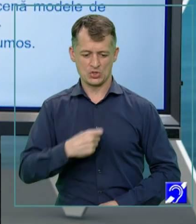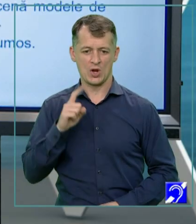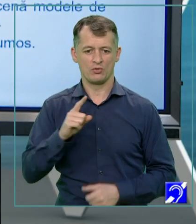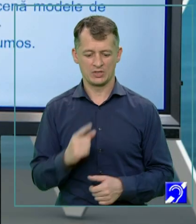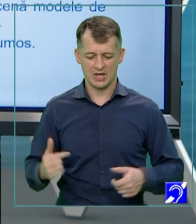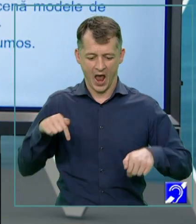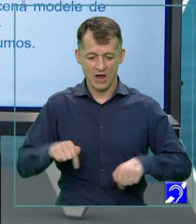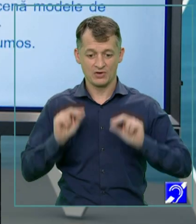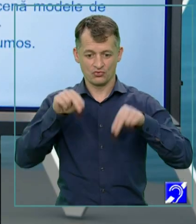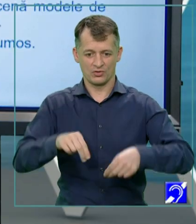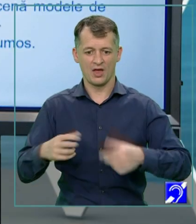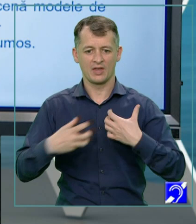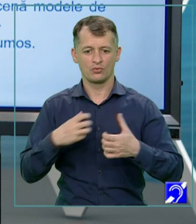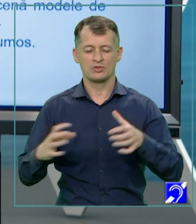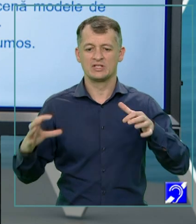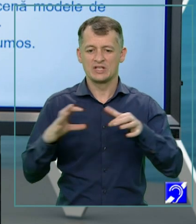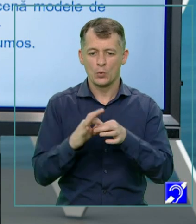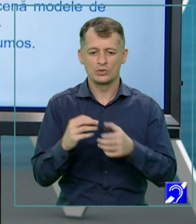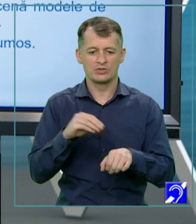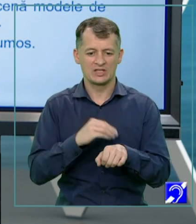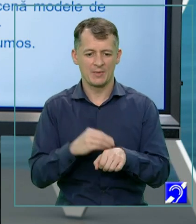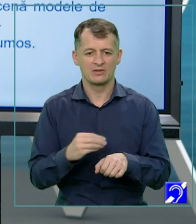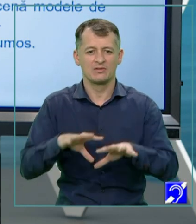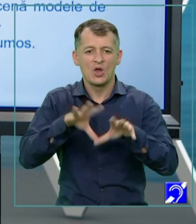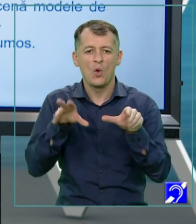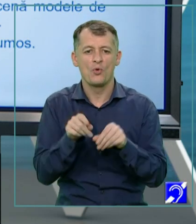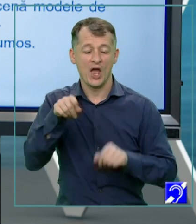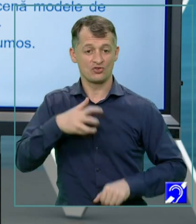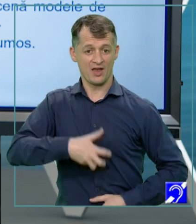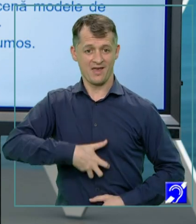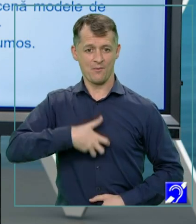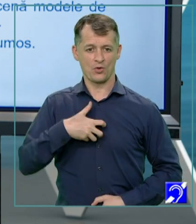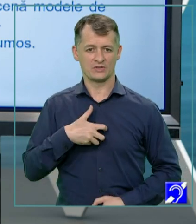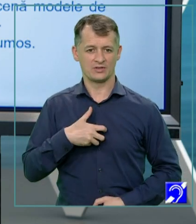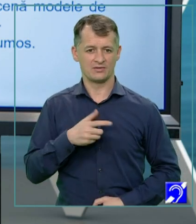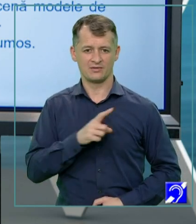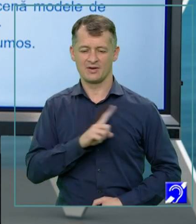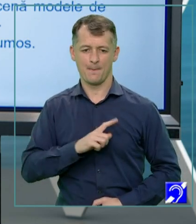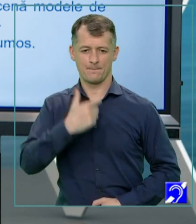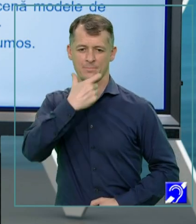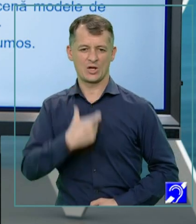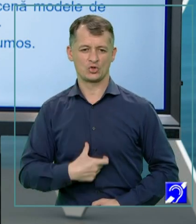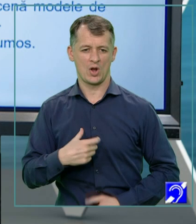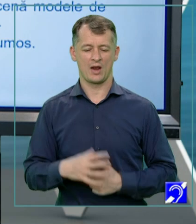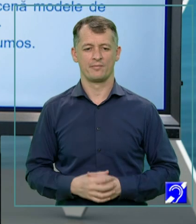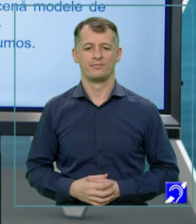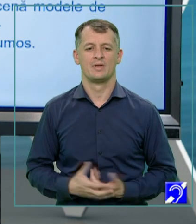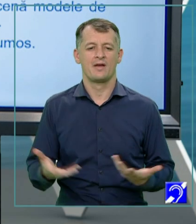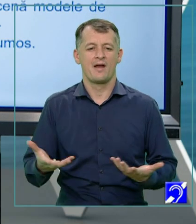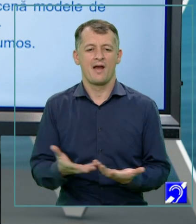într-un sentiment comun, acea emoție impersonală, cu ajutorul căreia